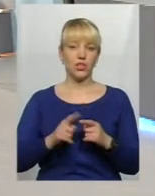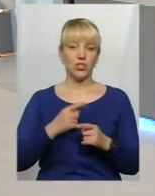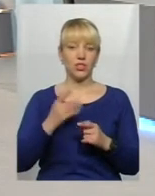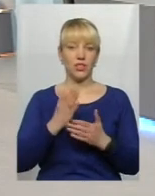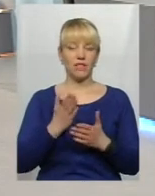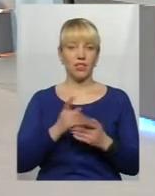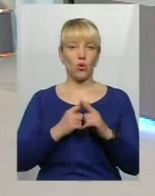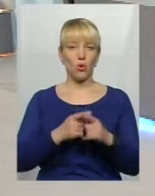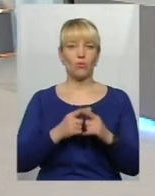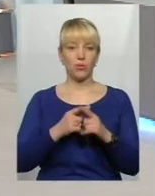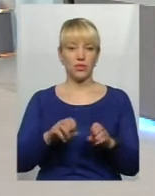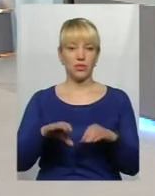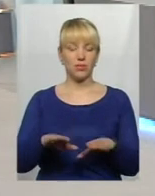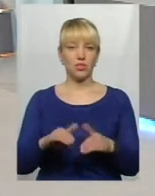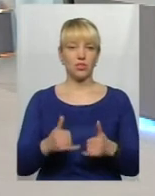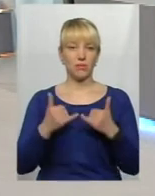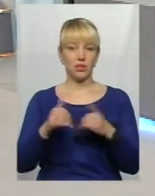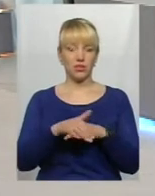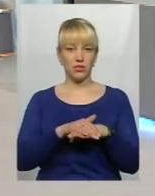є він компромісним рішенням для суспільства?